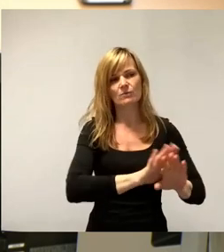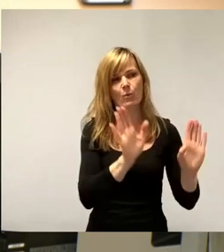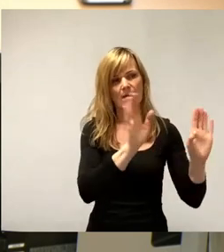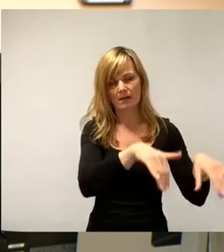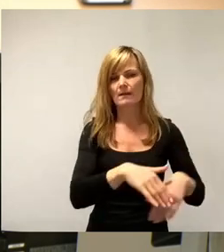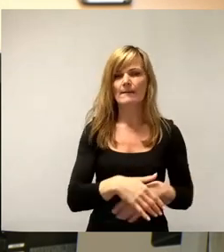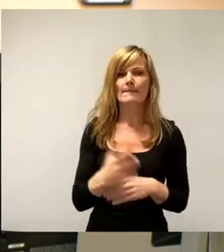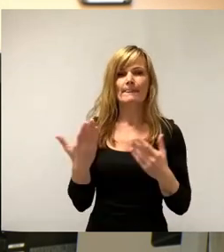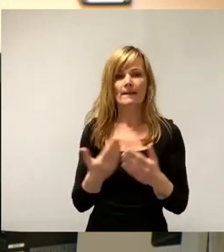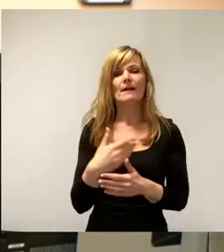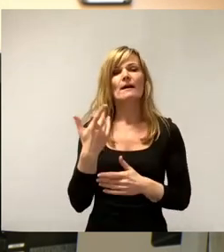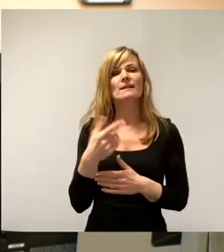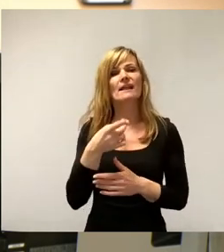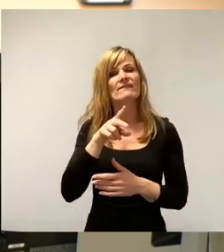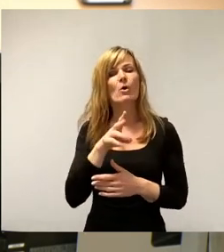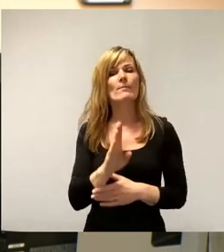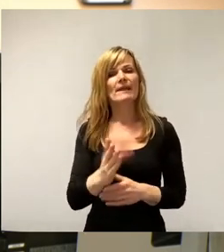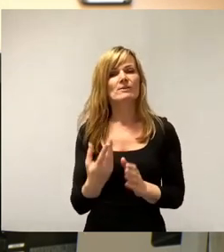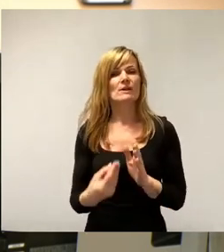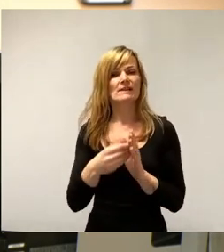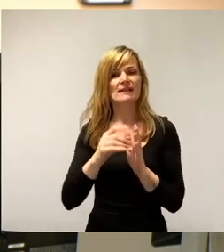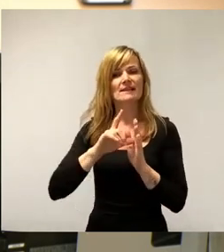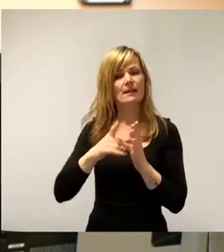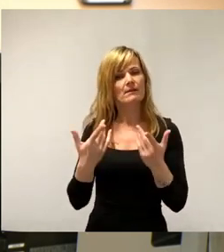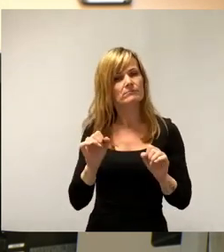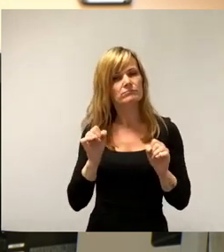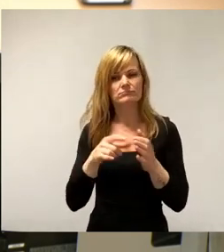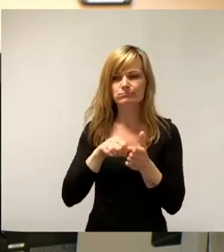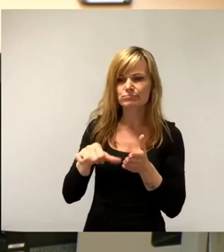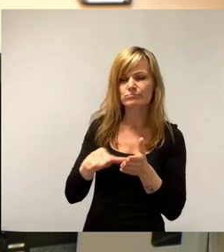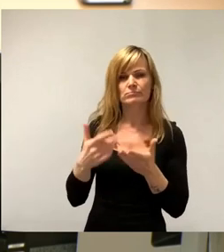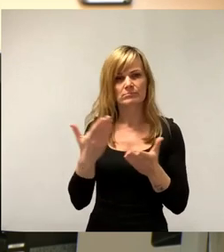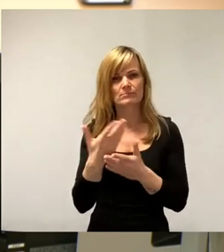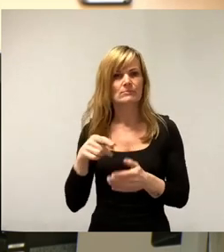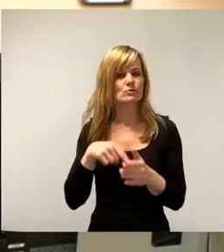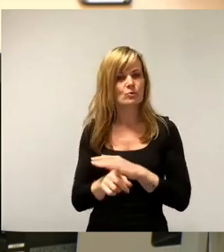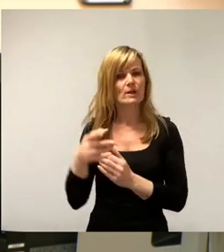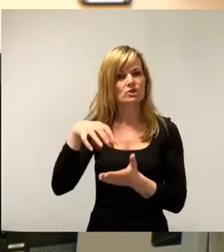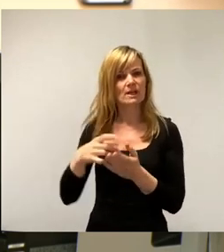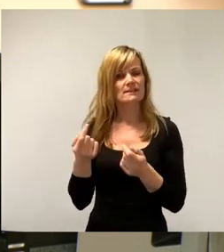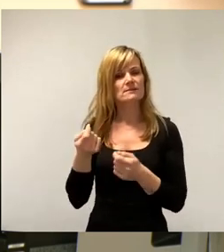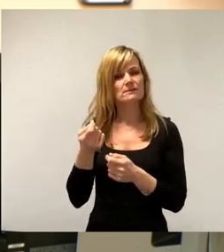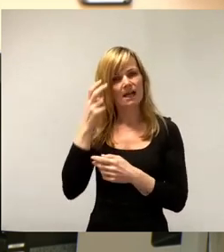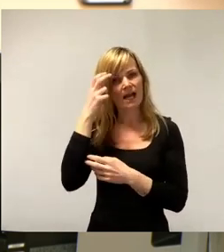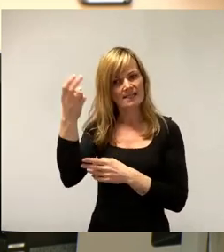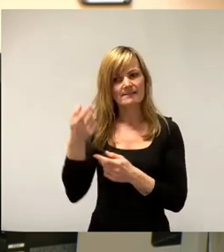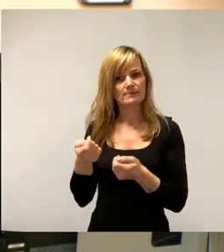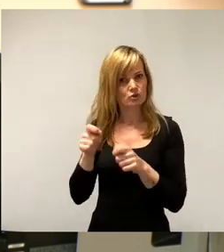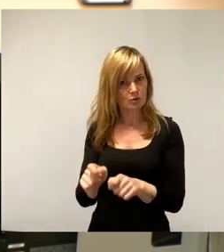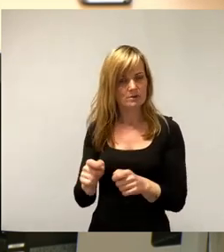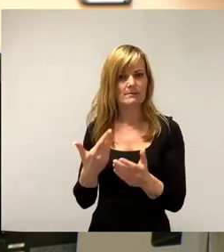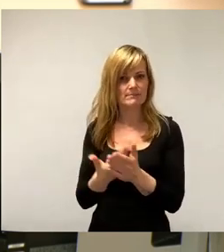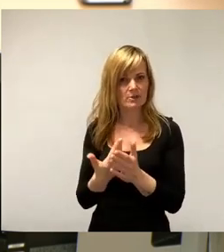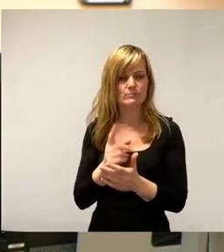sich die DVB zusätzlich durch Stadtratsbeschlüsse und einseitige Auslegung dieser und auch durch selbstständige